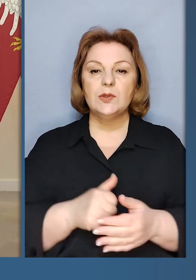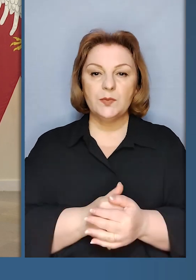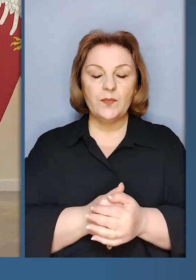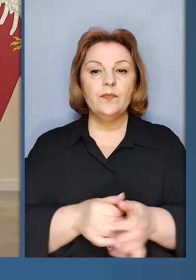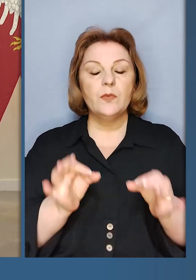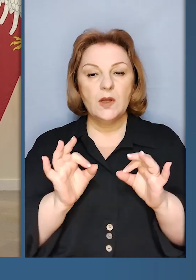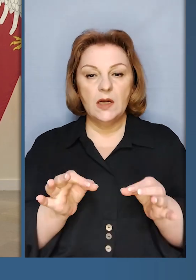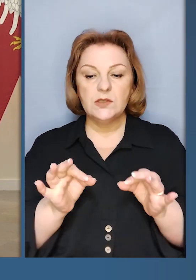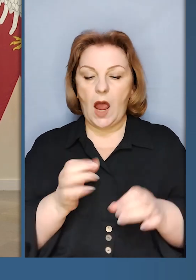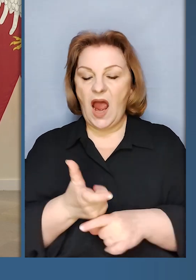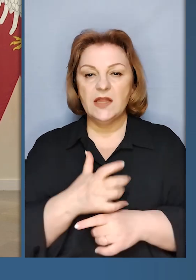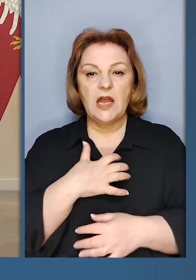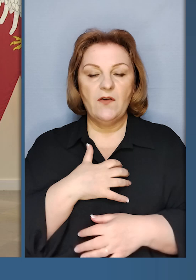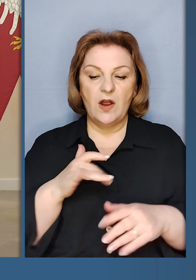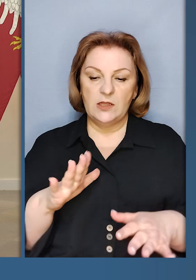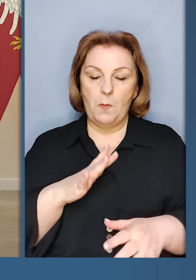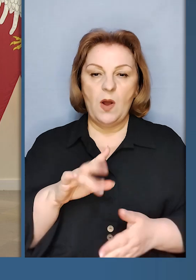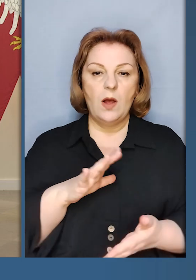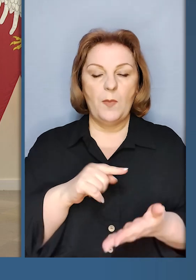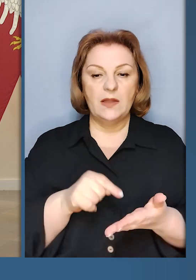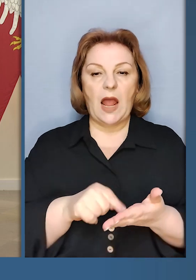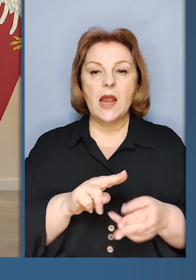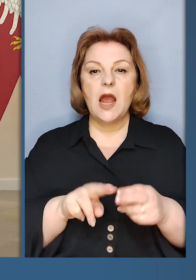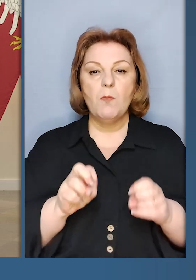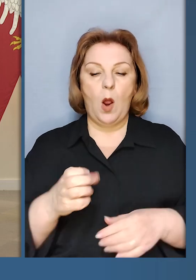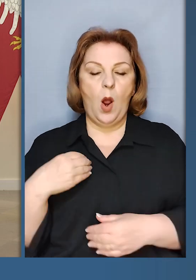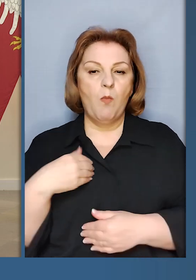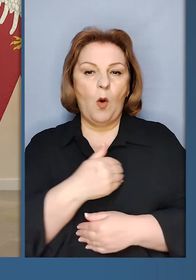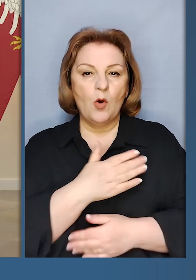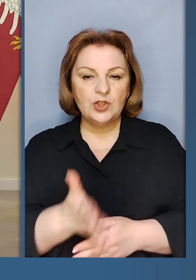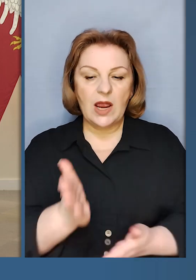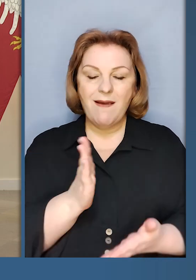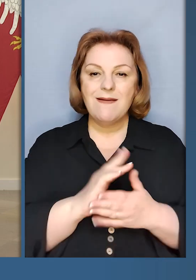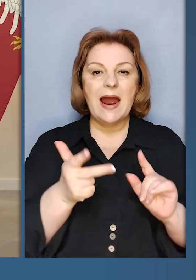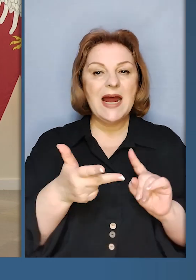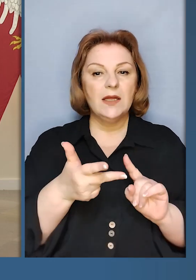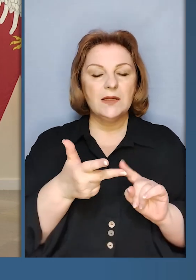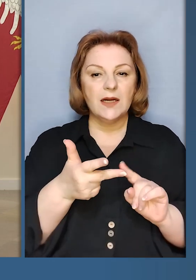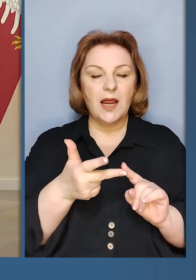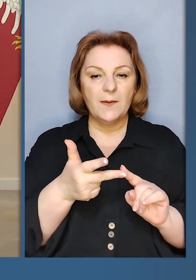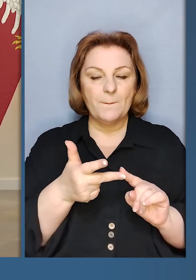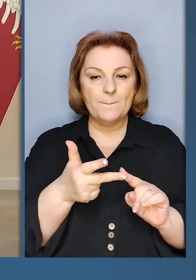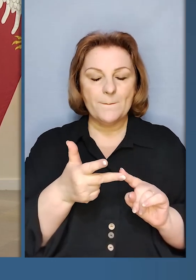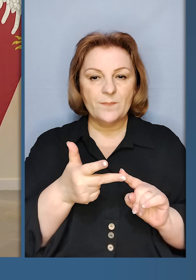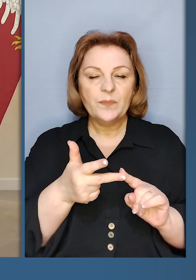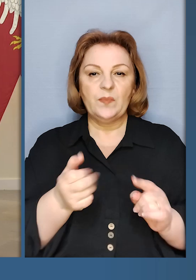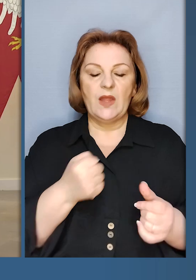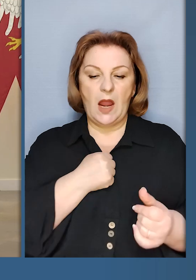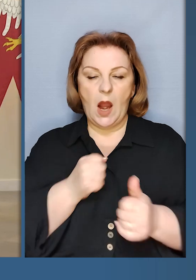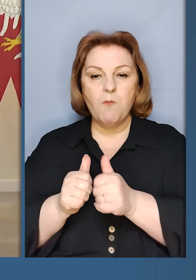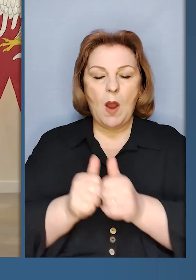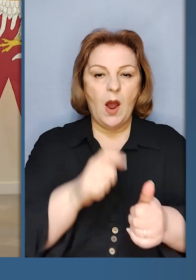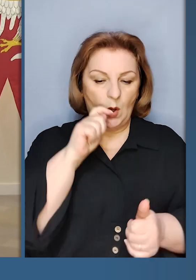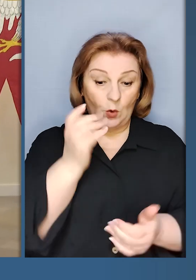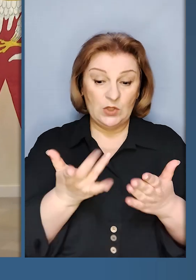Звичайно, найважливішою справою були питання безпеки. Польща є третім партнером